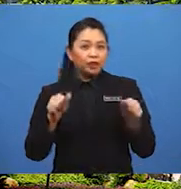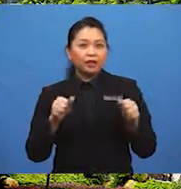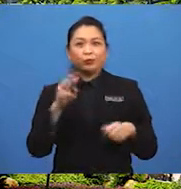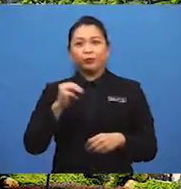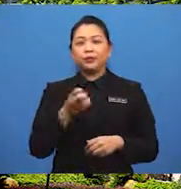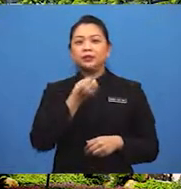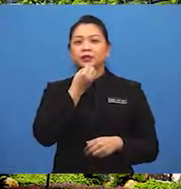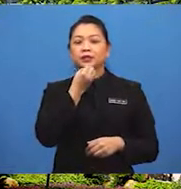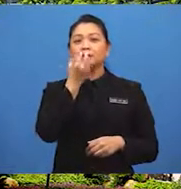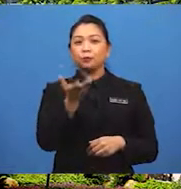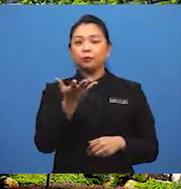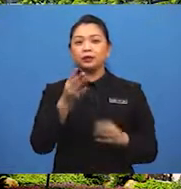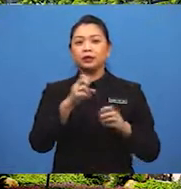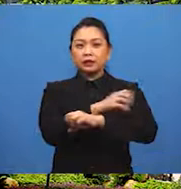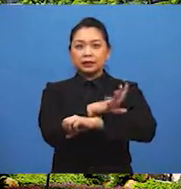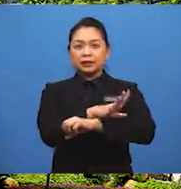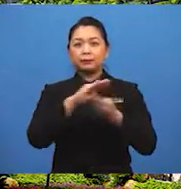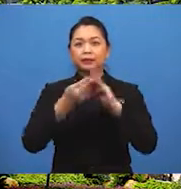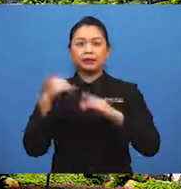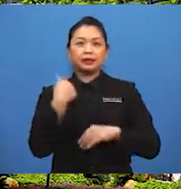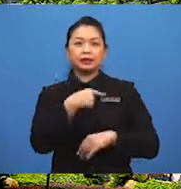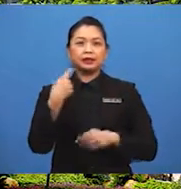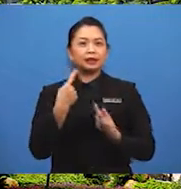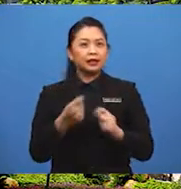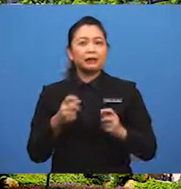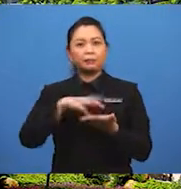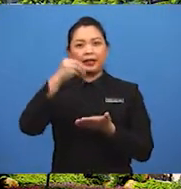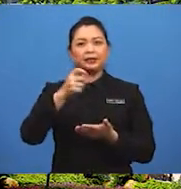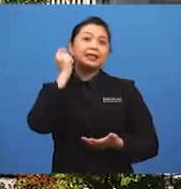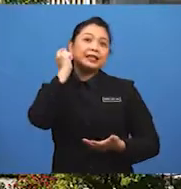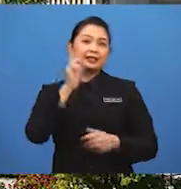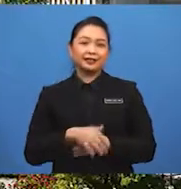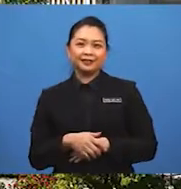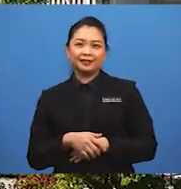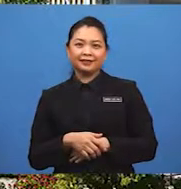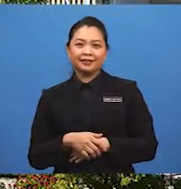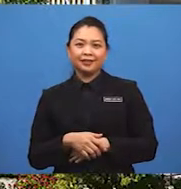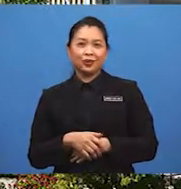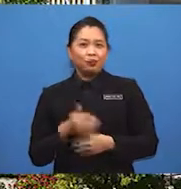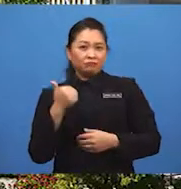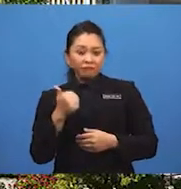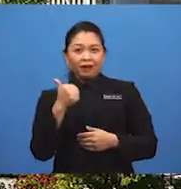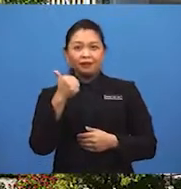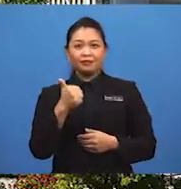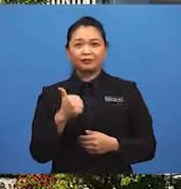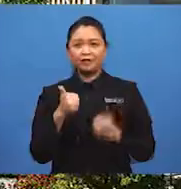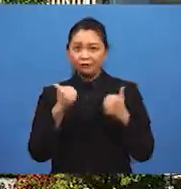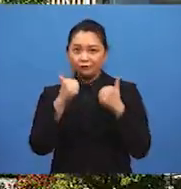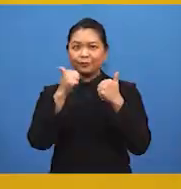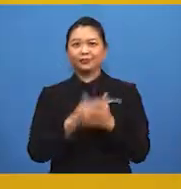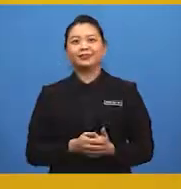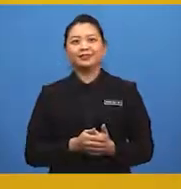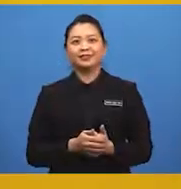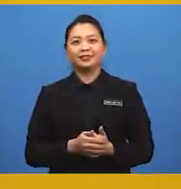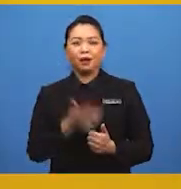sebutkan kesan pembandaran yang telah kita pelajari sebentar tadi. Wow, bagus murid-murid.